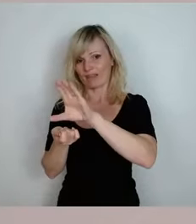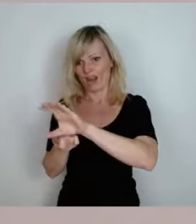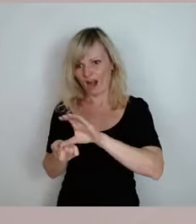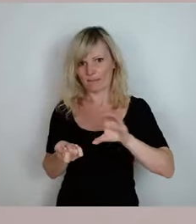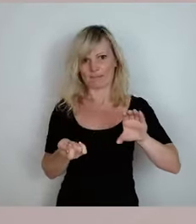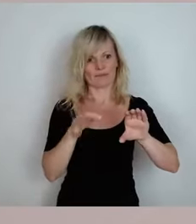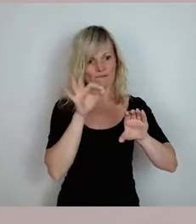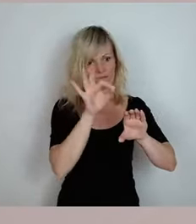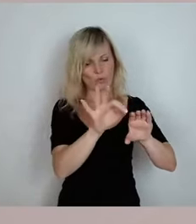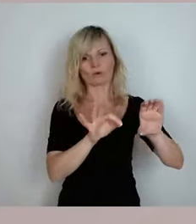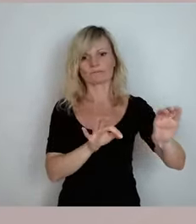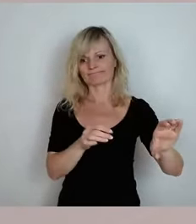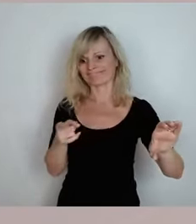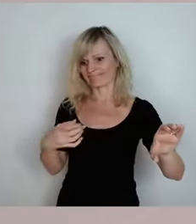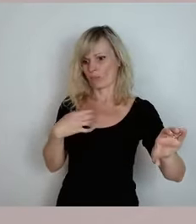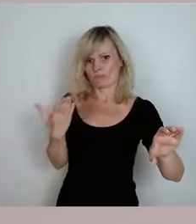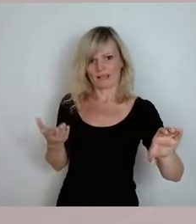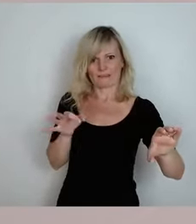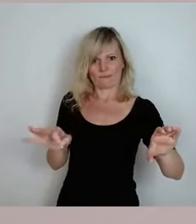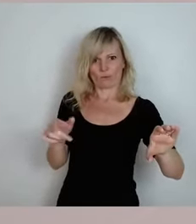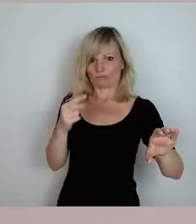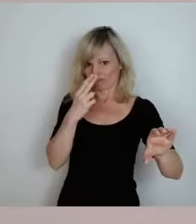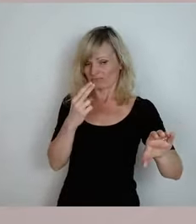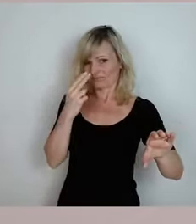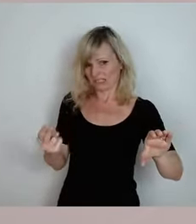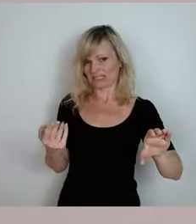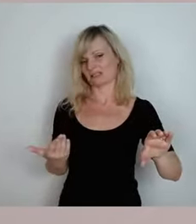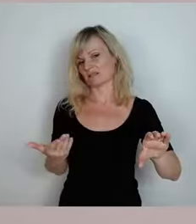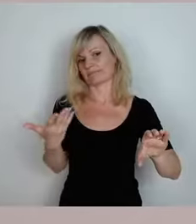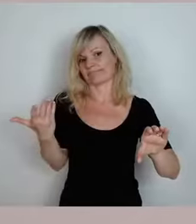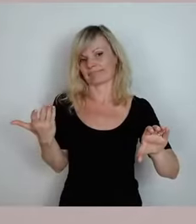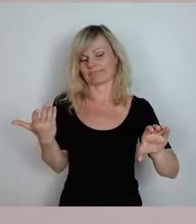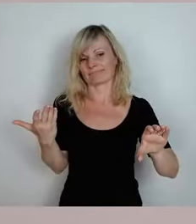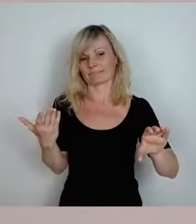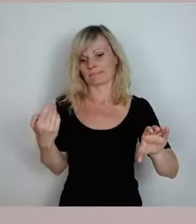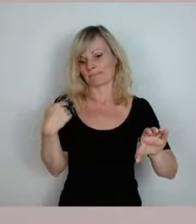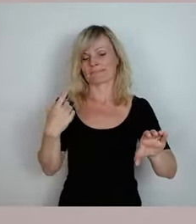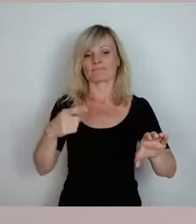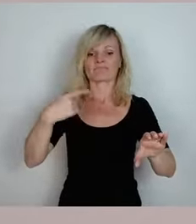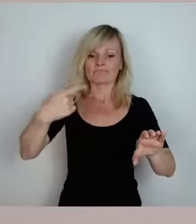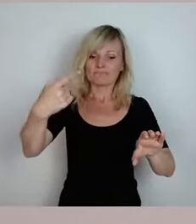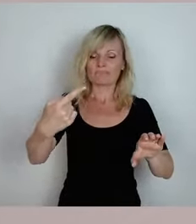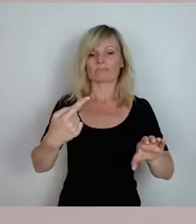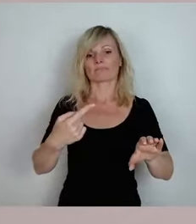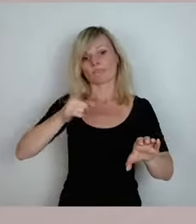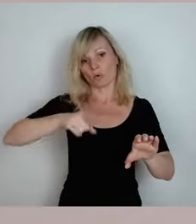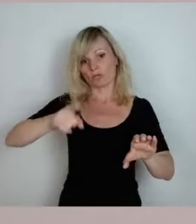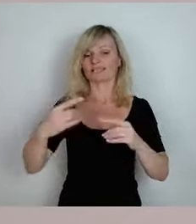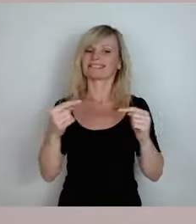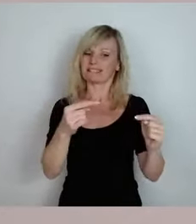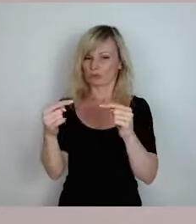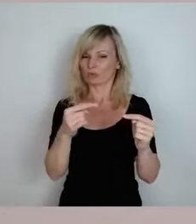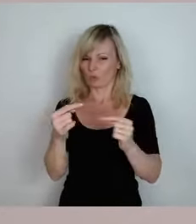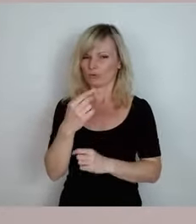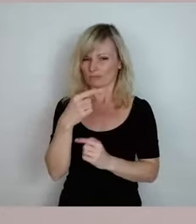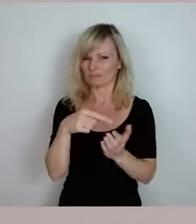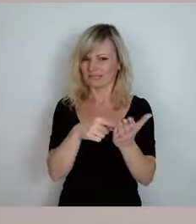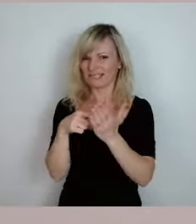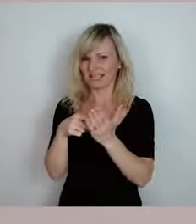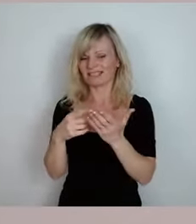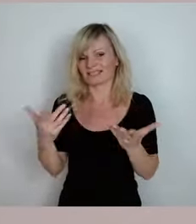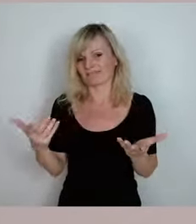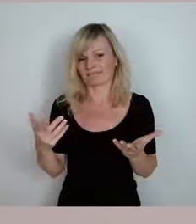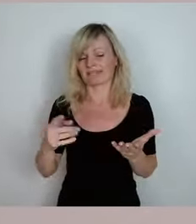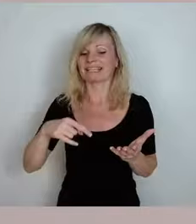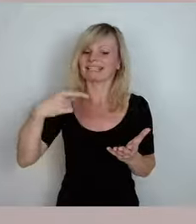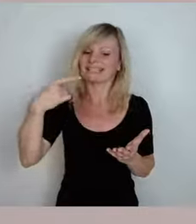Problem, wie wir jetzt auch gerade deutlich sehen, ich denke mal, die Diskussion in kommenden Monat wird das auch nochmal deutlich zeigen, sodass dann auch für den nächsten